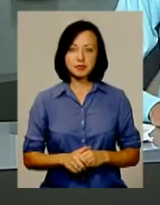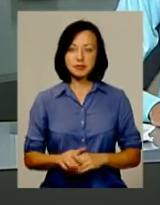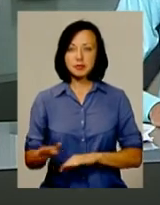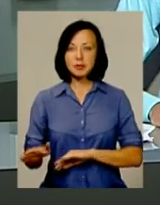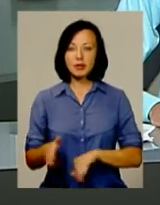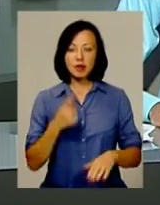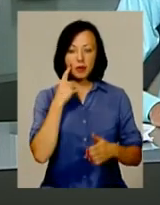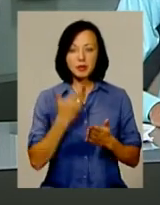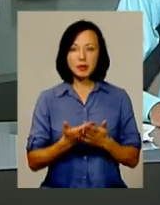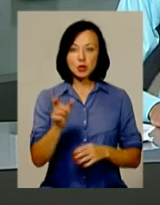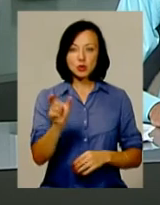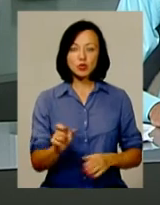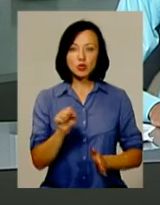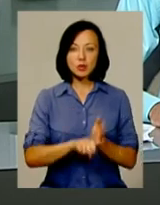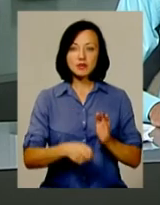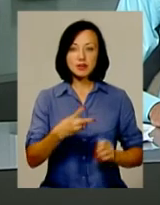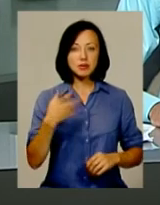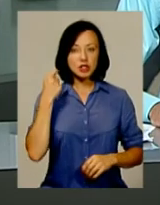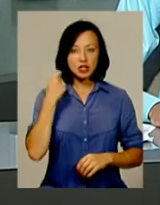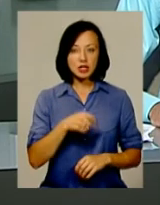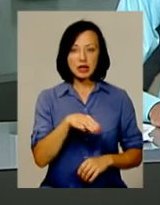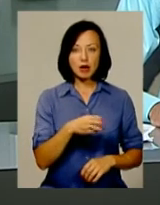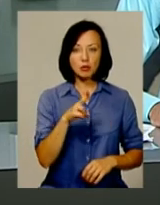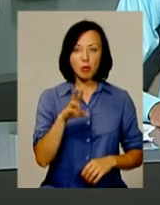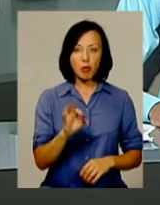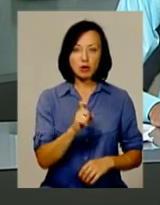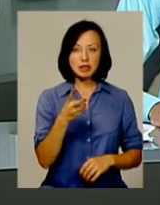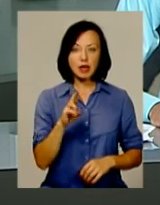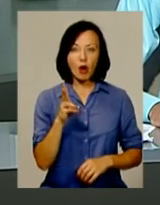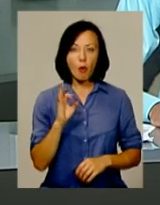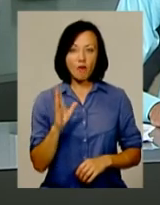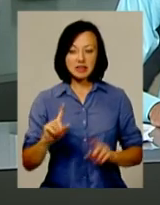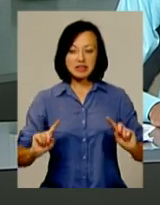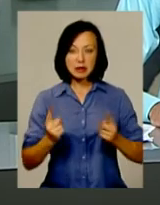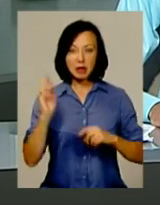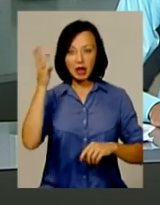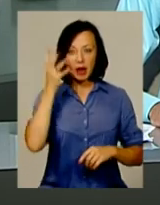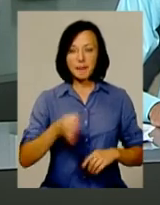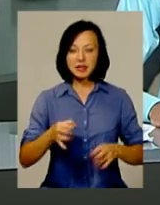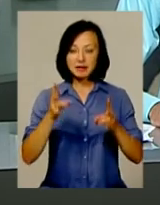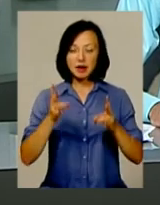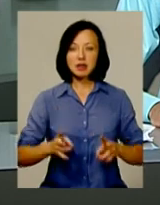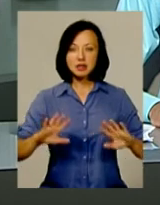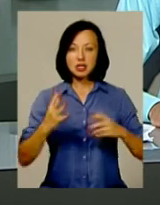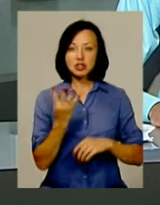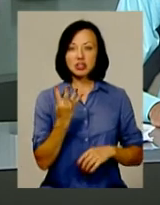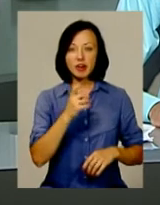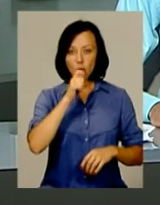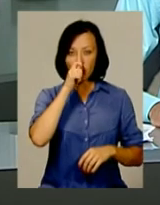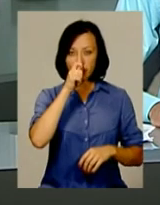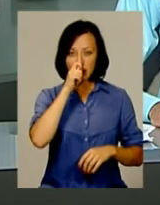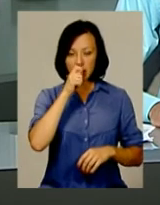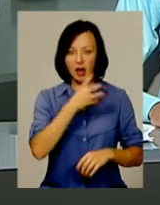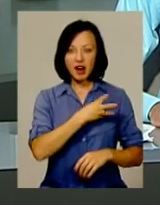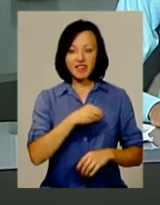Підозрюваного у вбивстві 25-річного Тараса Познякова затримали на Хмельниччині. Нагадаю, трагедія сталася 4 квітня.